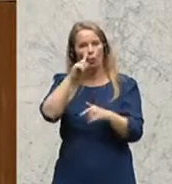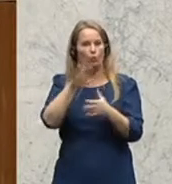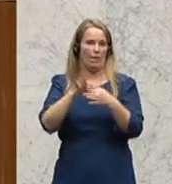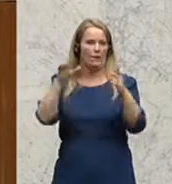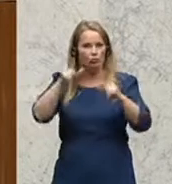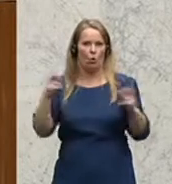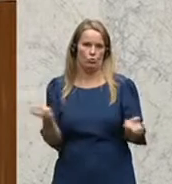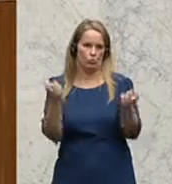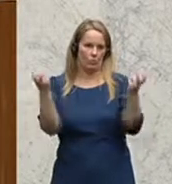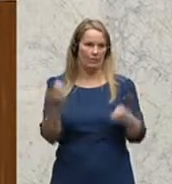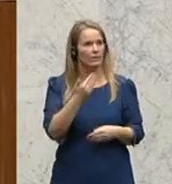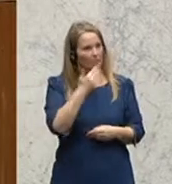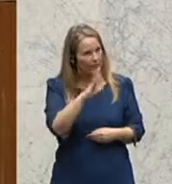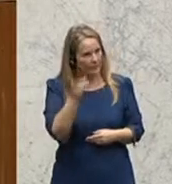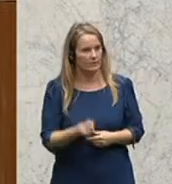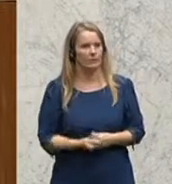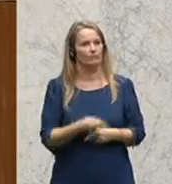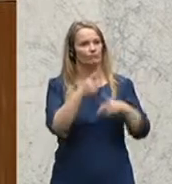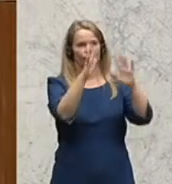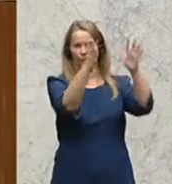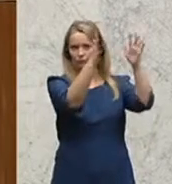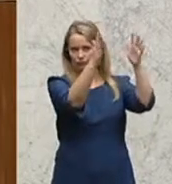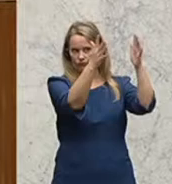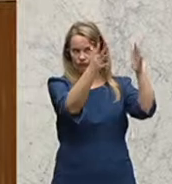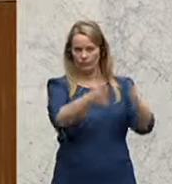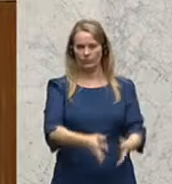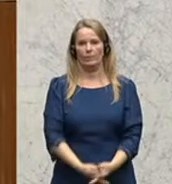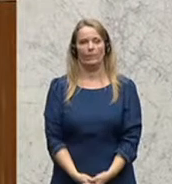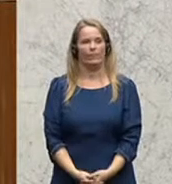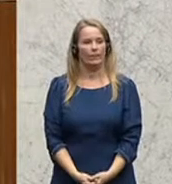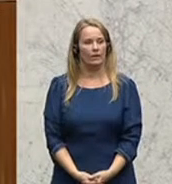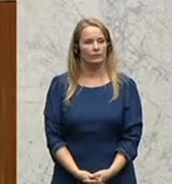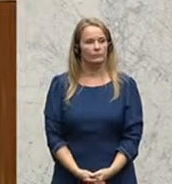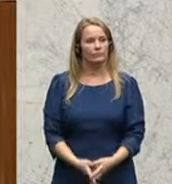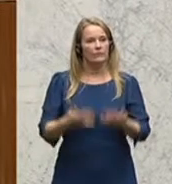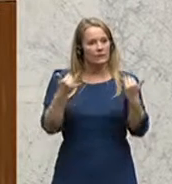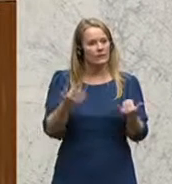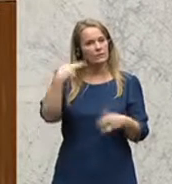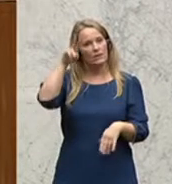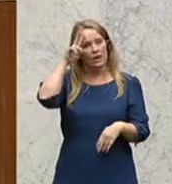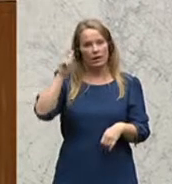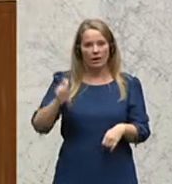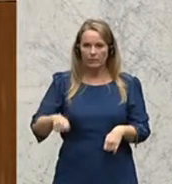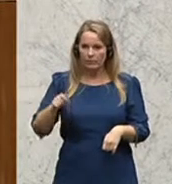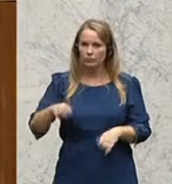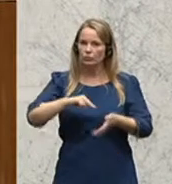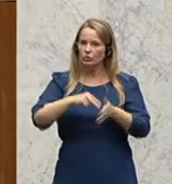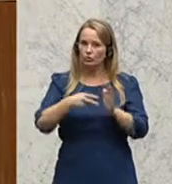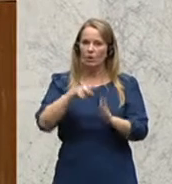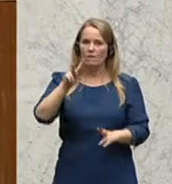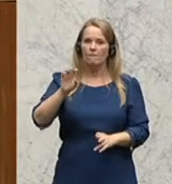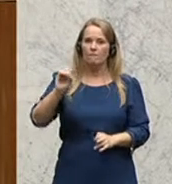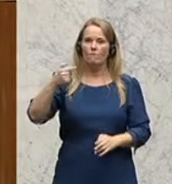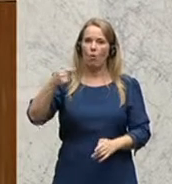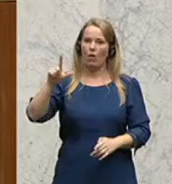sollen. Danke sehr. Das war Aigül Perevan Aslan, die Konsumentensprecherin der Grünen. Sie kommt